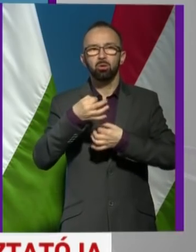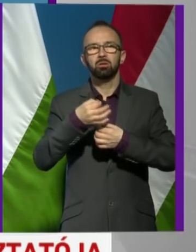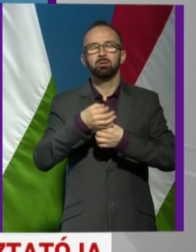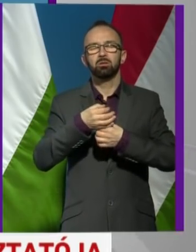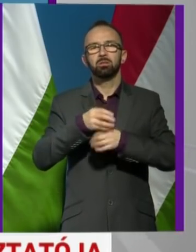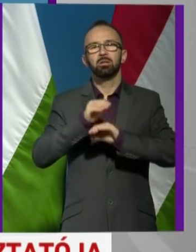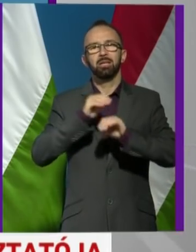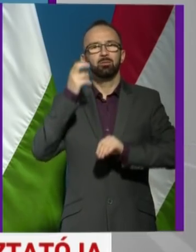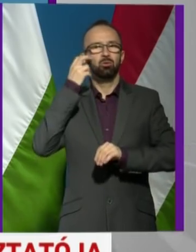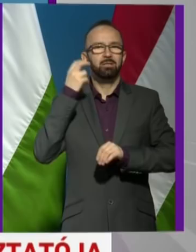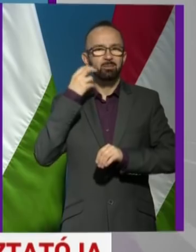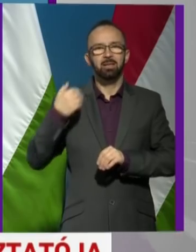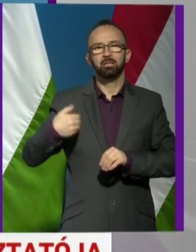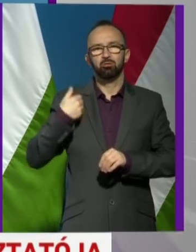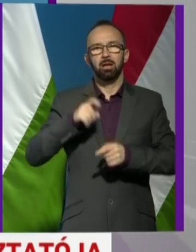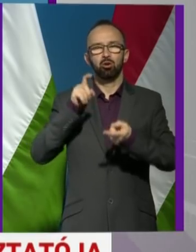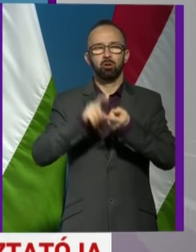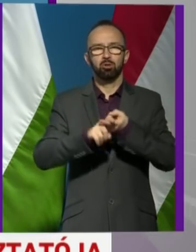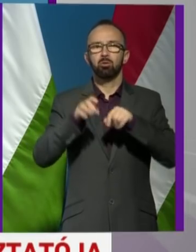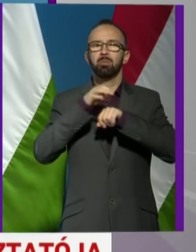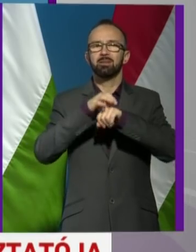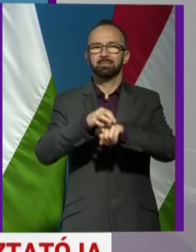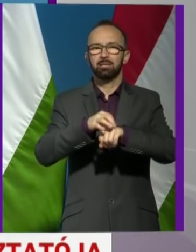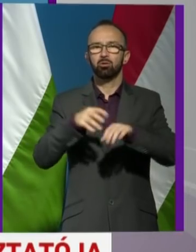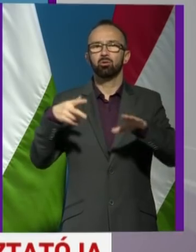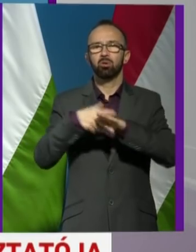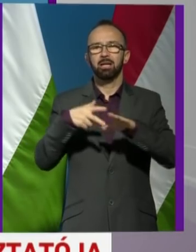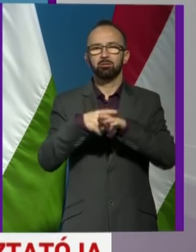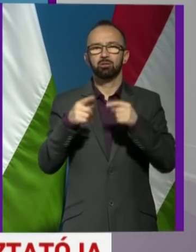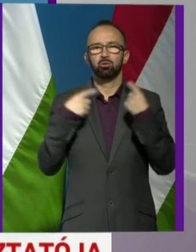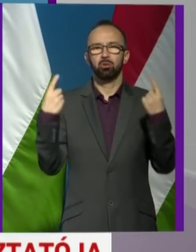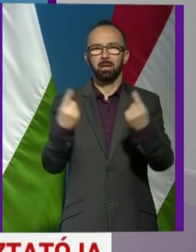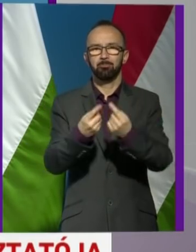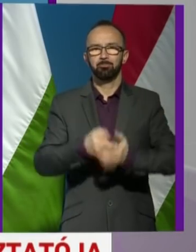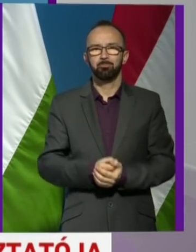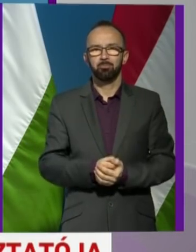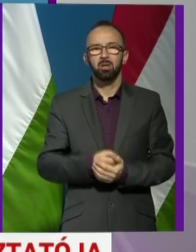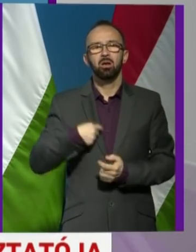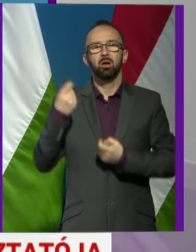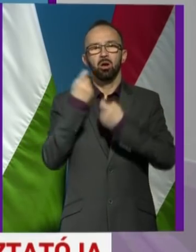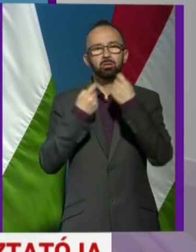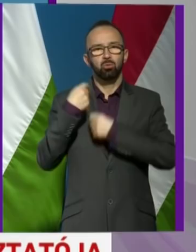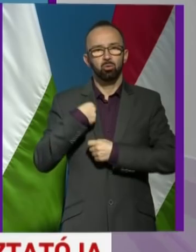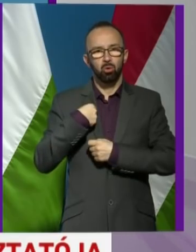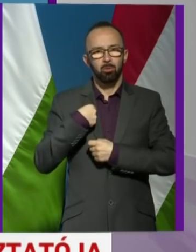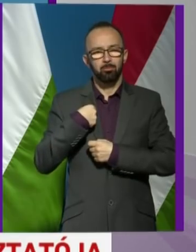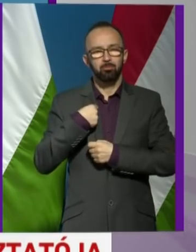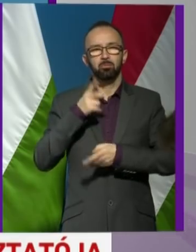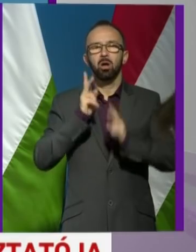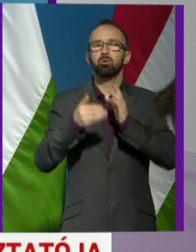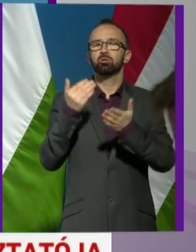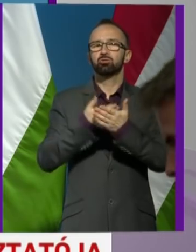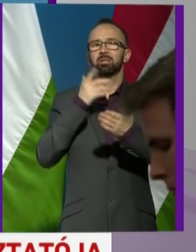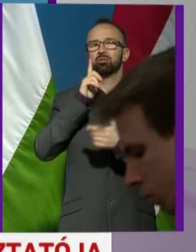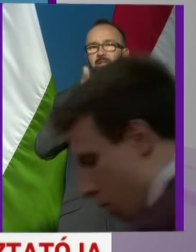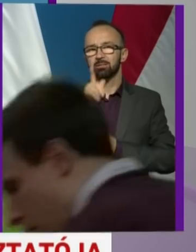képzőintézmények iskolák vonatkozásában bevezetendő korlátozások köre. Én azt gondolom, hogy amint ez szükséges